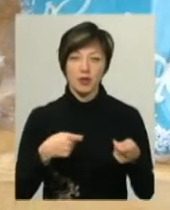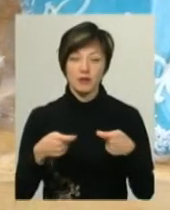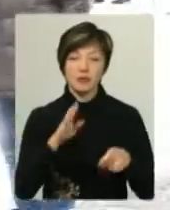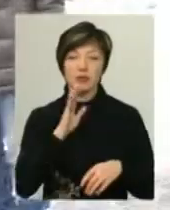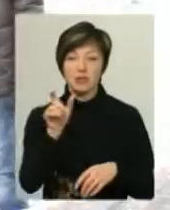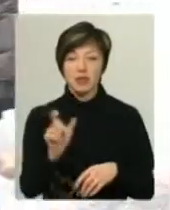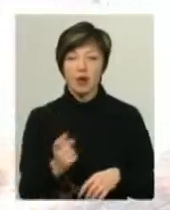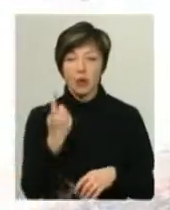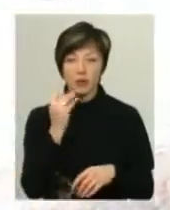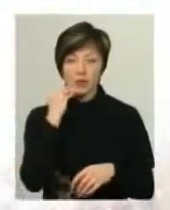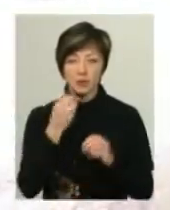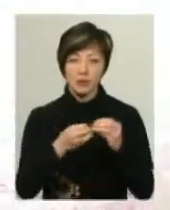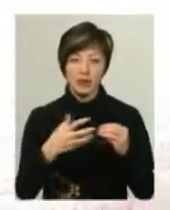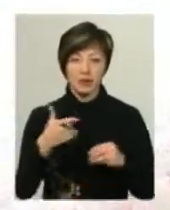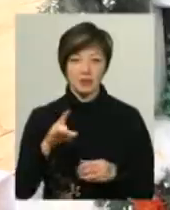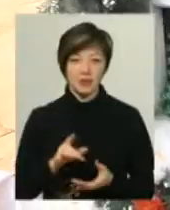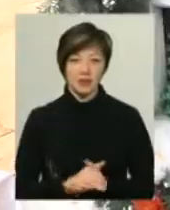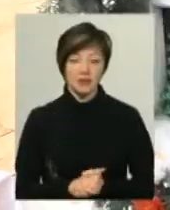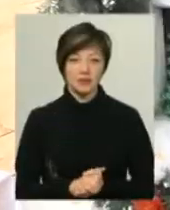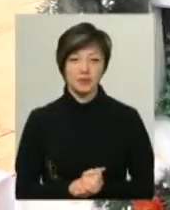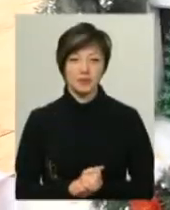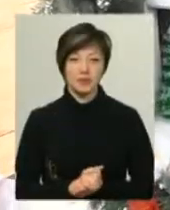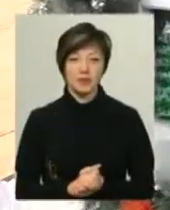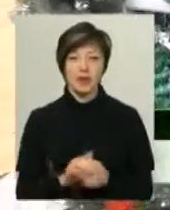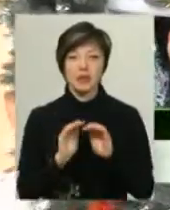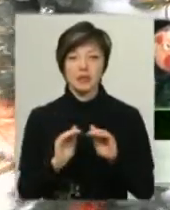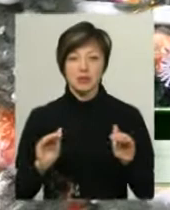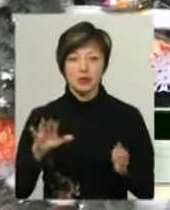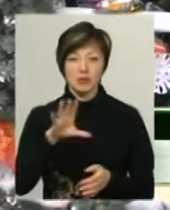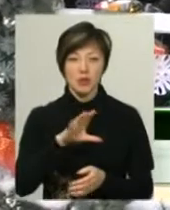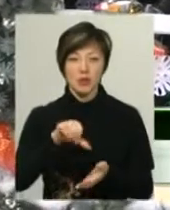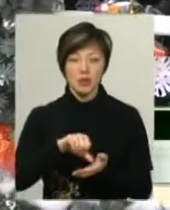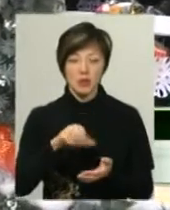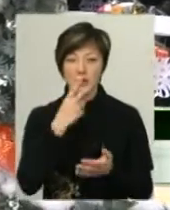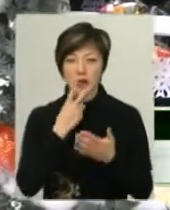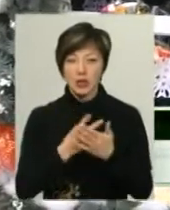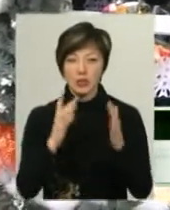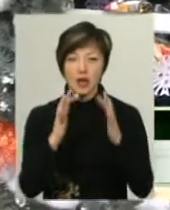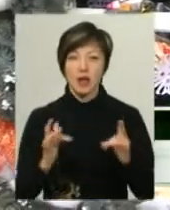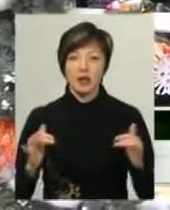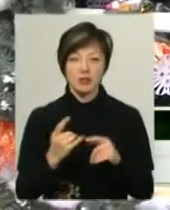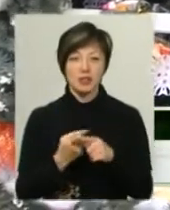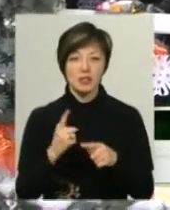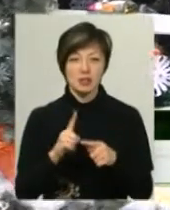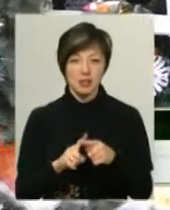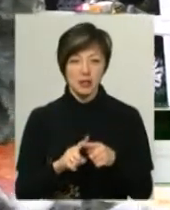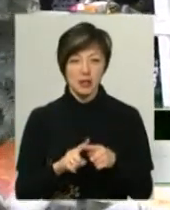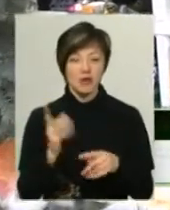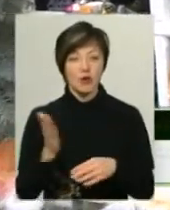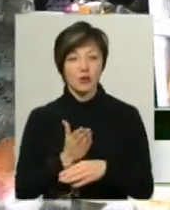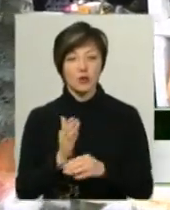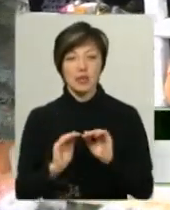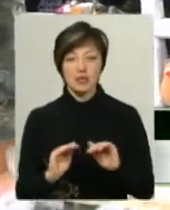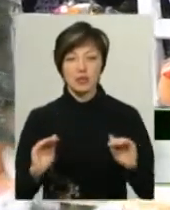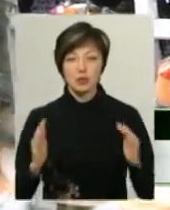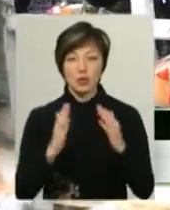ціна одного печива – від 15 гривень. Дітки теж брали участь. Ось ви бачите, ялиночка, це виготовляли